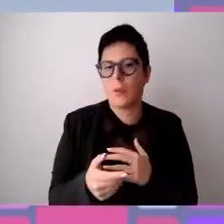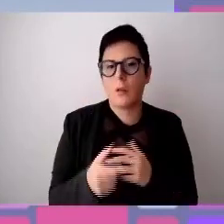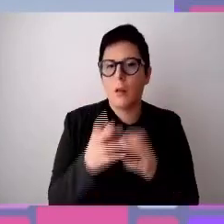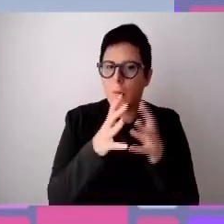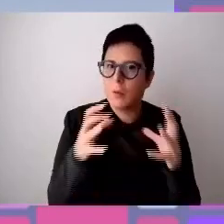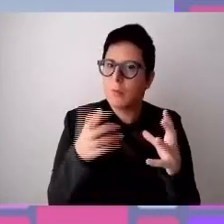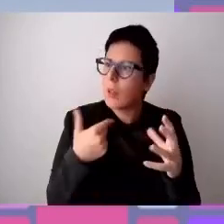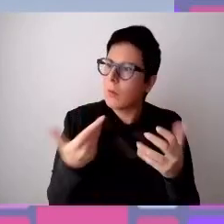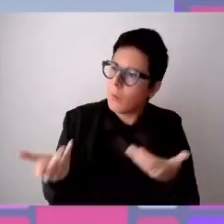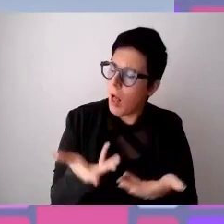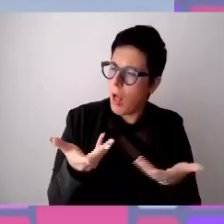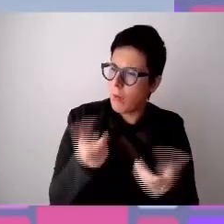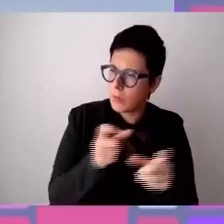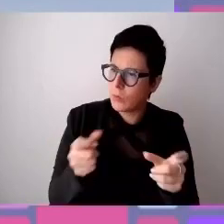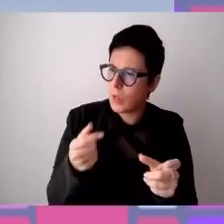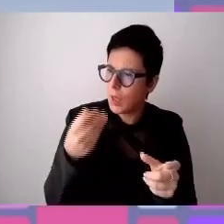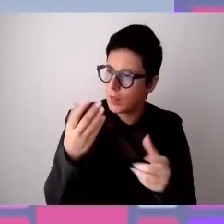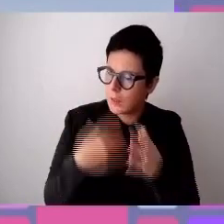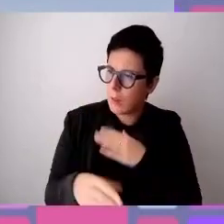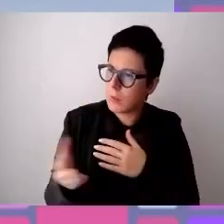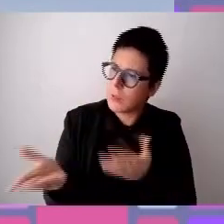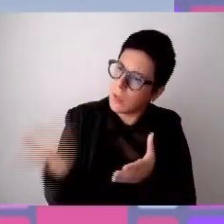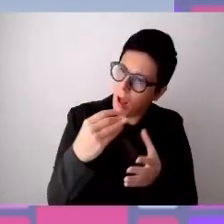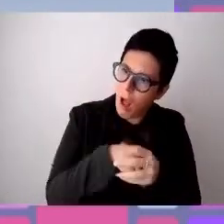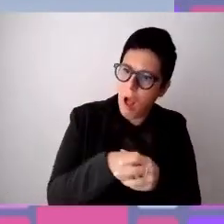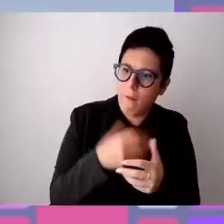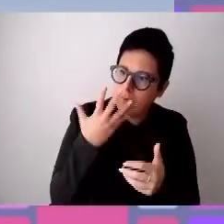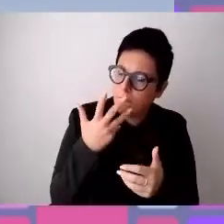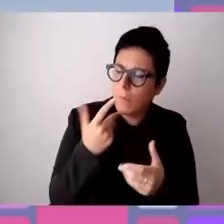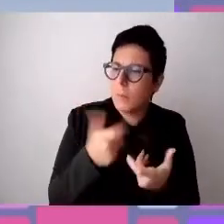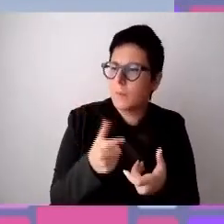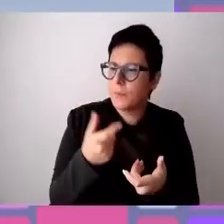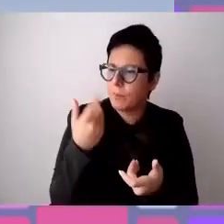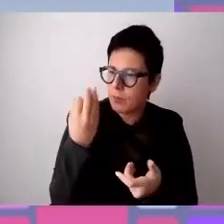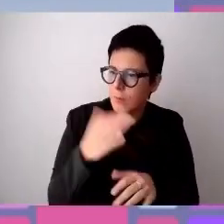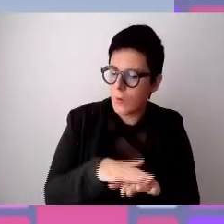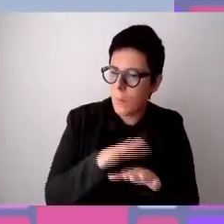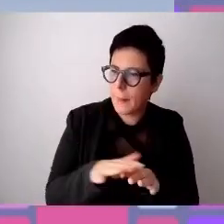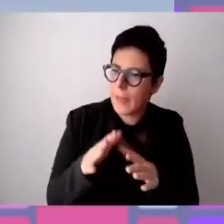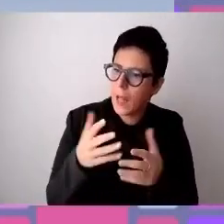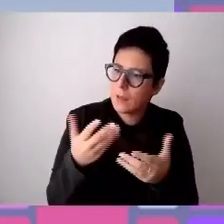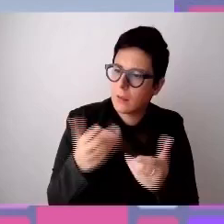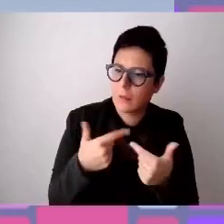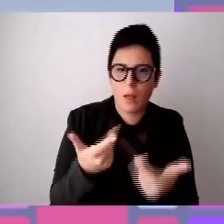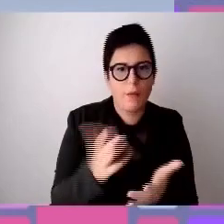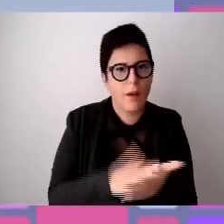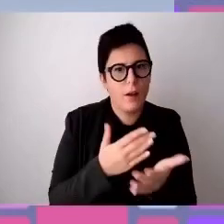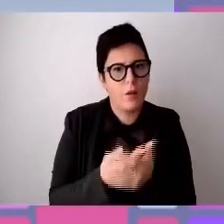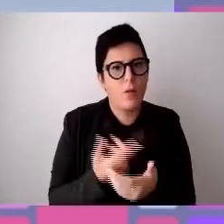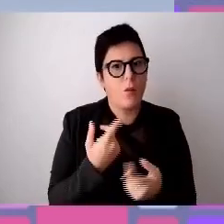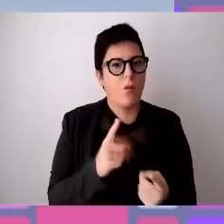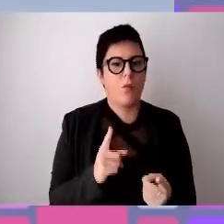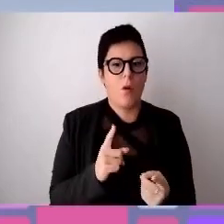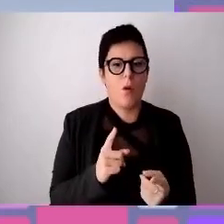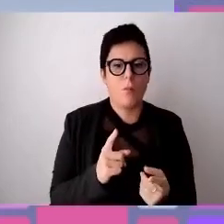con disabilità valorizzando le competenze. C'è da dire che proprio perché si stanno organizzando iniziative come il For Week, il For Inclusion, la